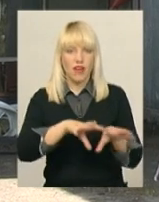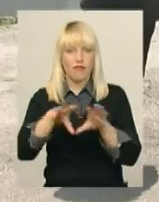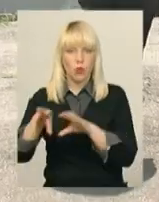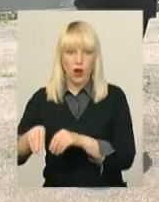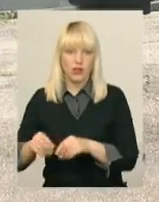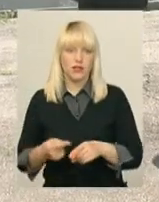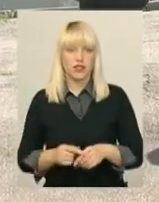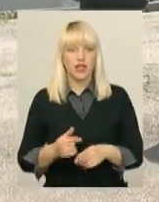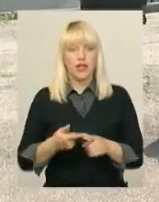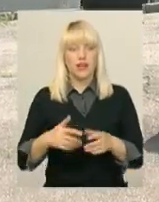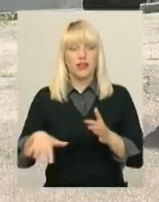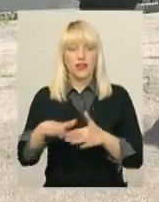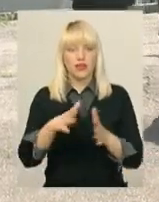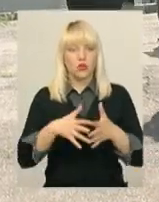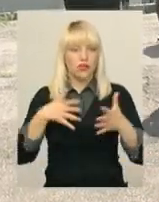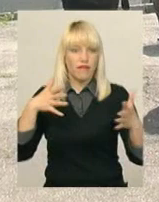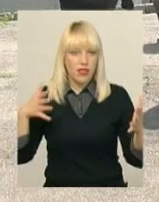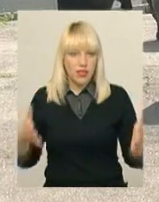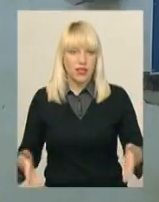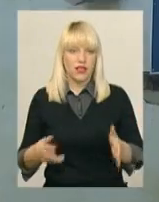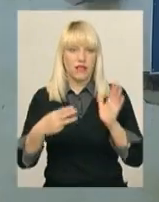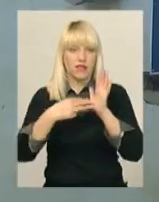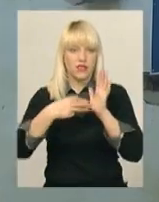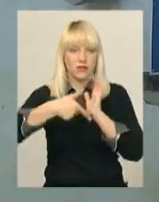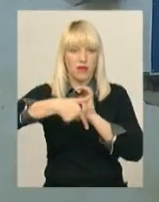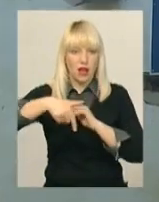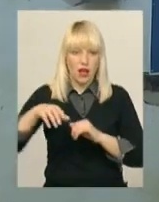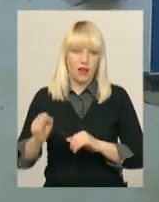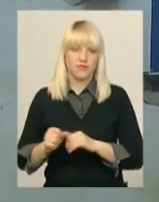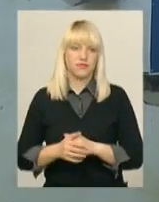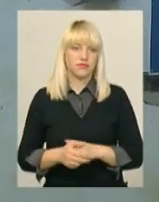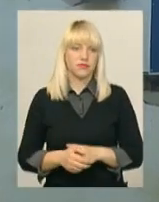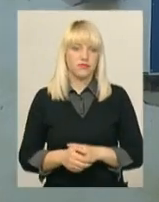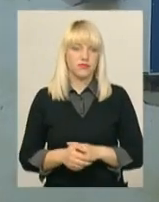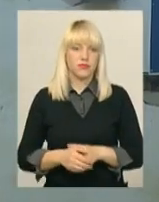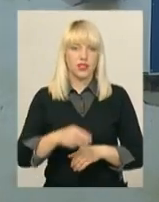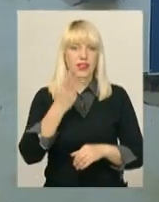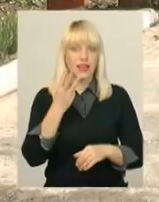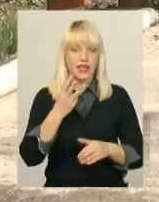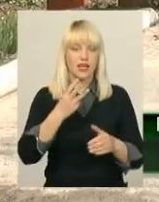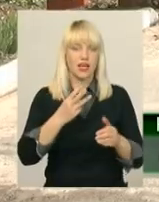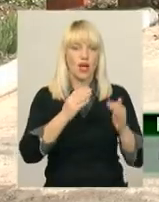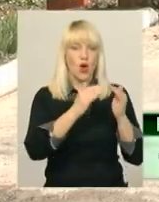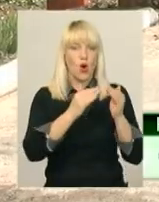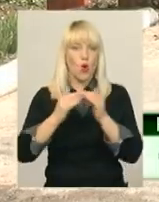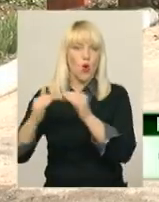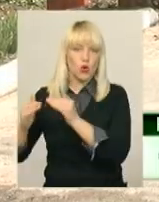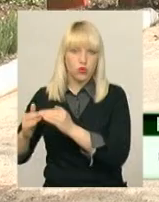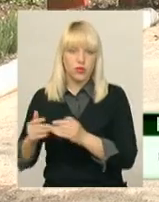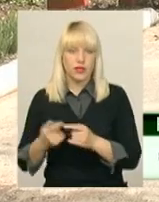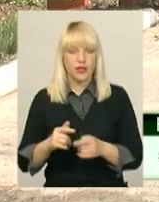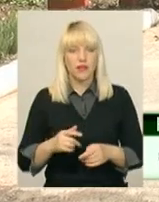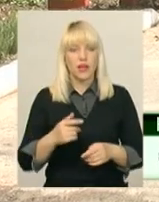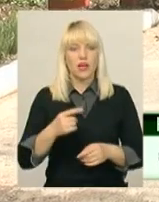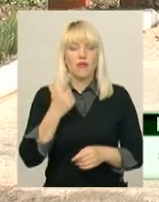об'єктах. Територія велика, 8 гектарів, прибирати більше, 3 корпуса. 1 червня у Чайці